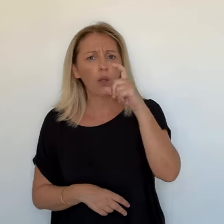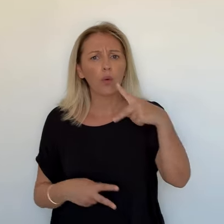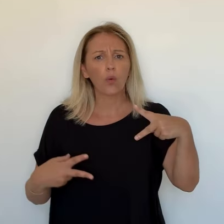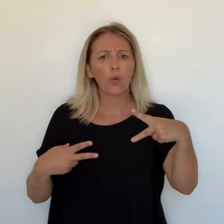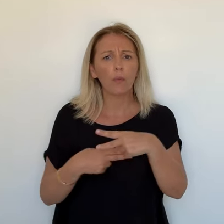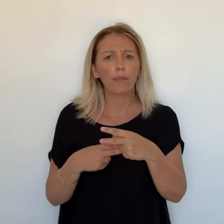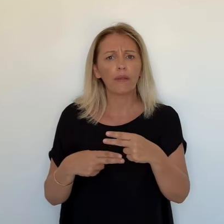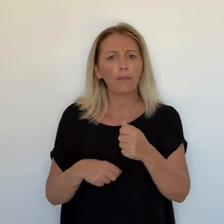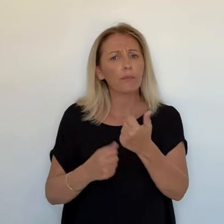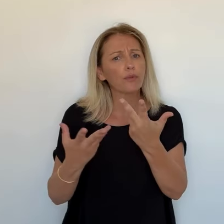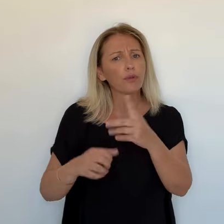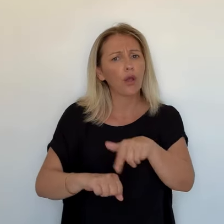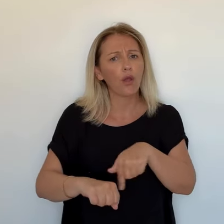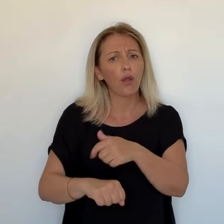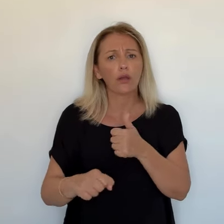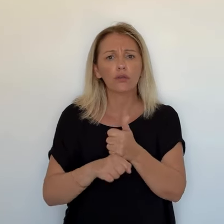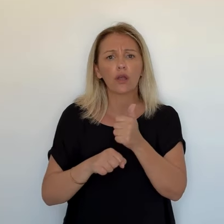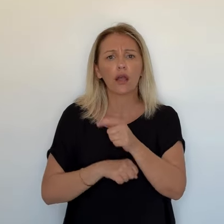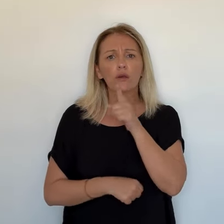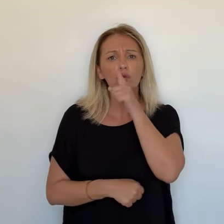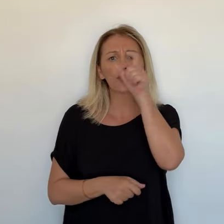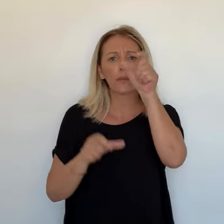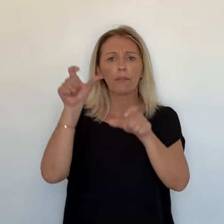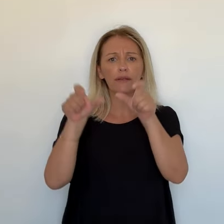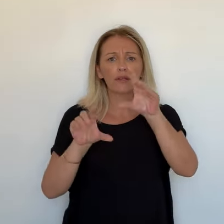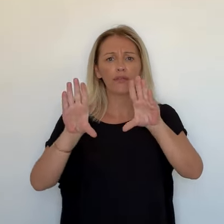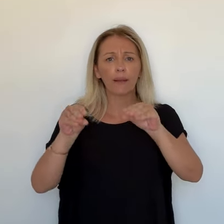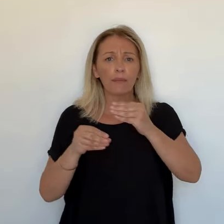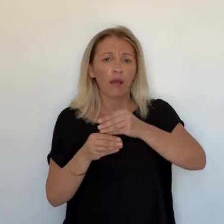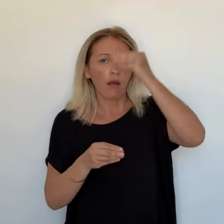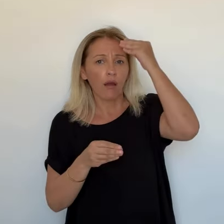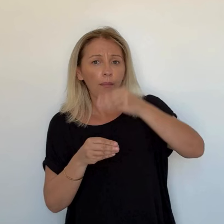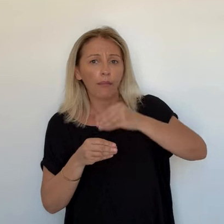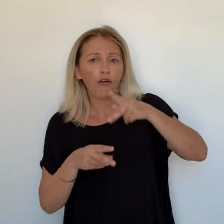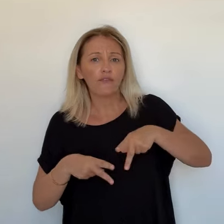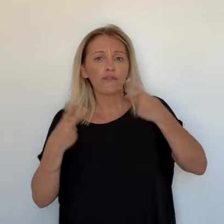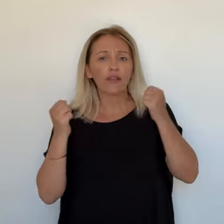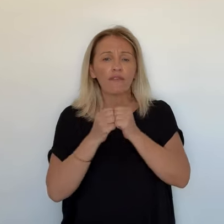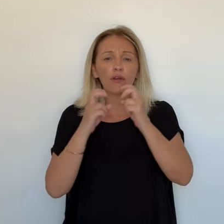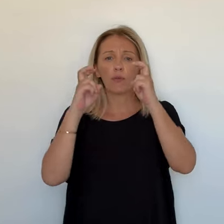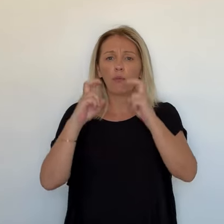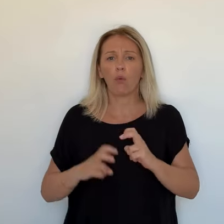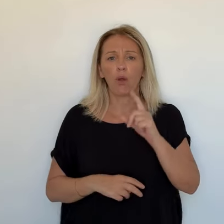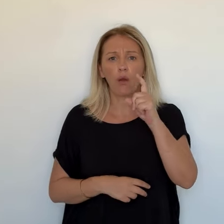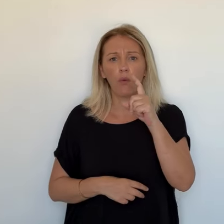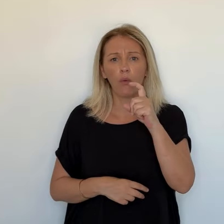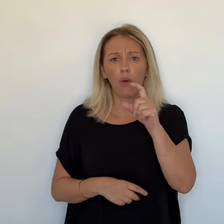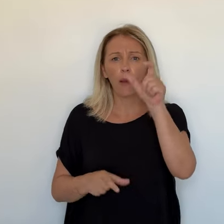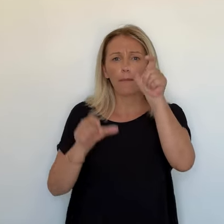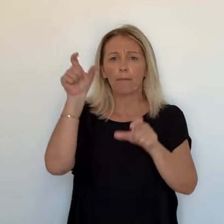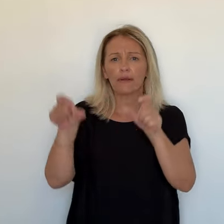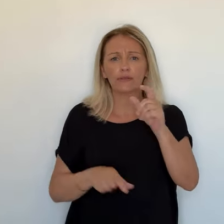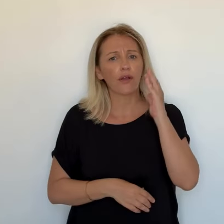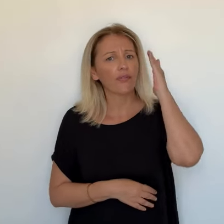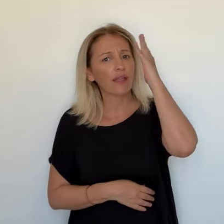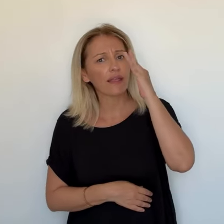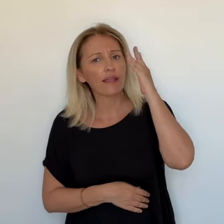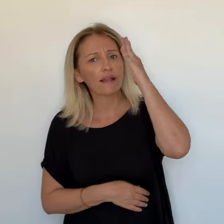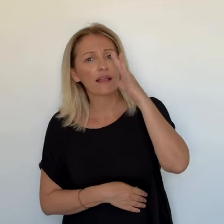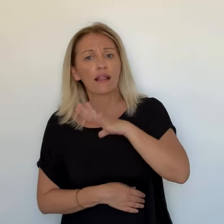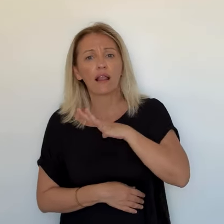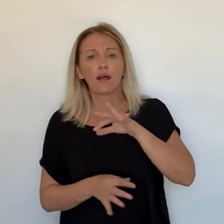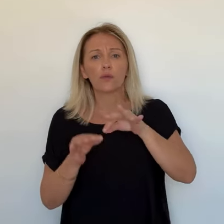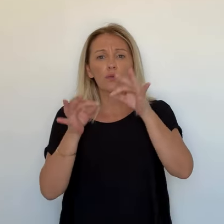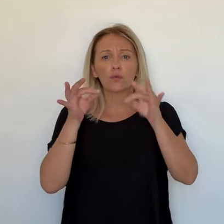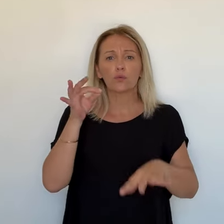Pietra-UER, des hauts l'eau est coupée plusieurs heures par jour. Alors comment réagissent les habitants face à cette mesure de